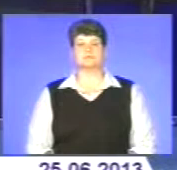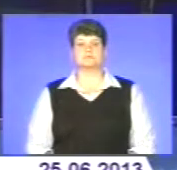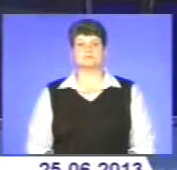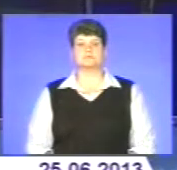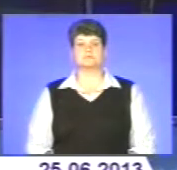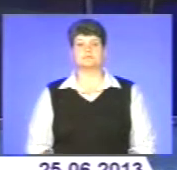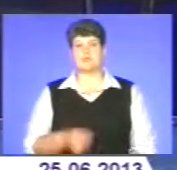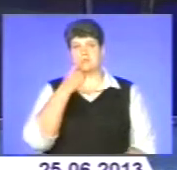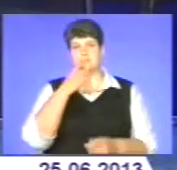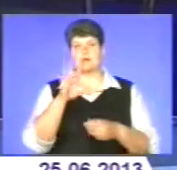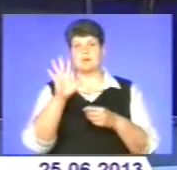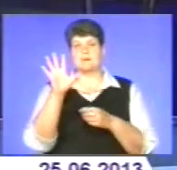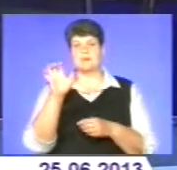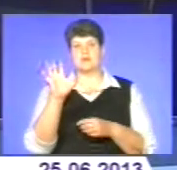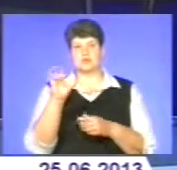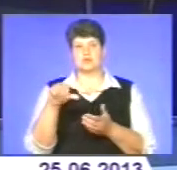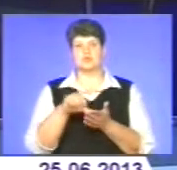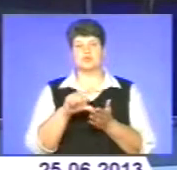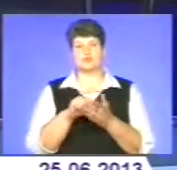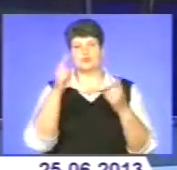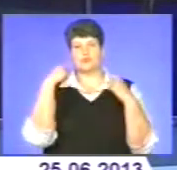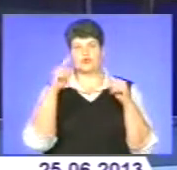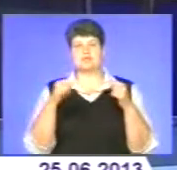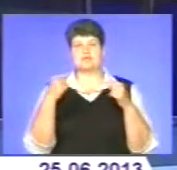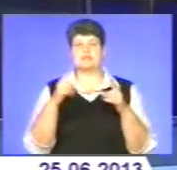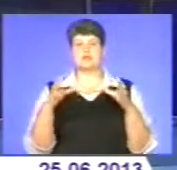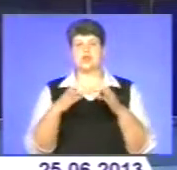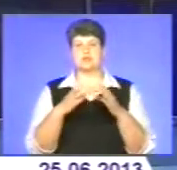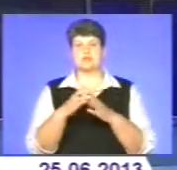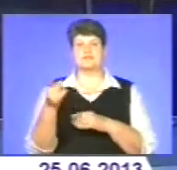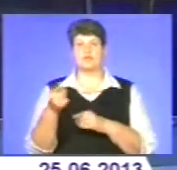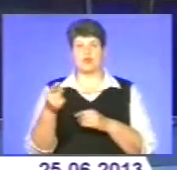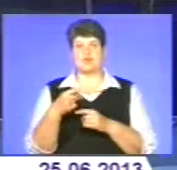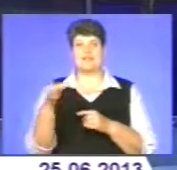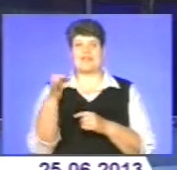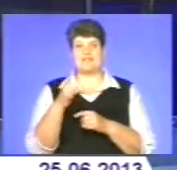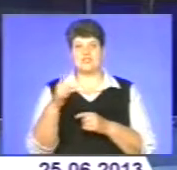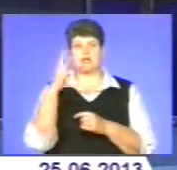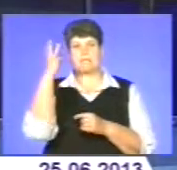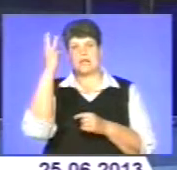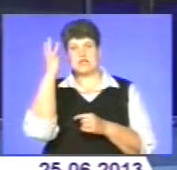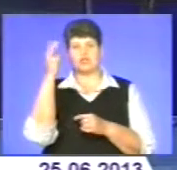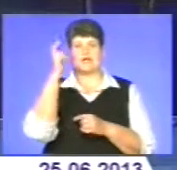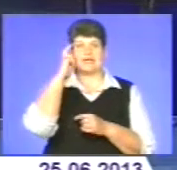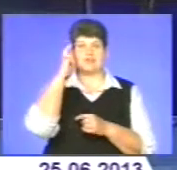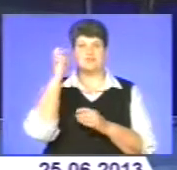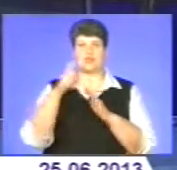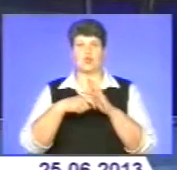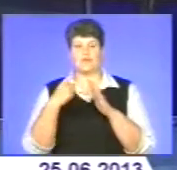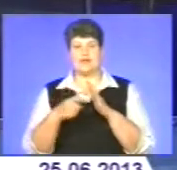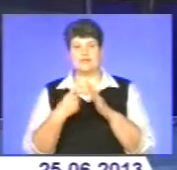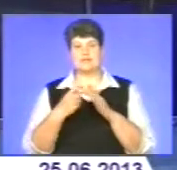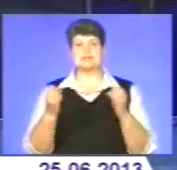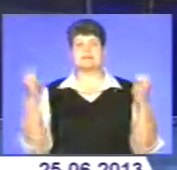Близько 500 учасників творчо-мистецьких колективів Тернопільщини, Рівненщини, Хмельниччини, Київщини та Донеччини